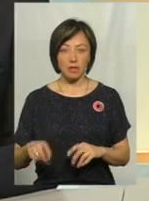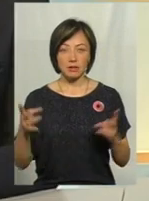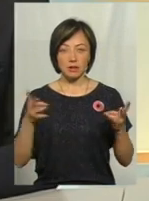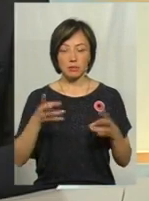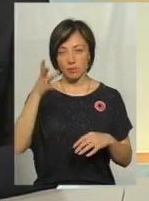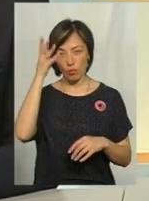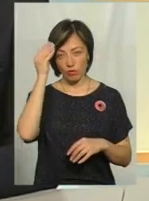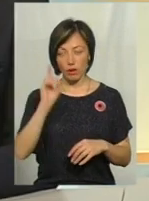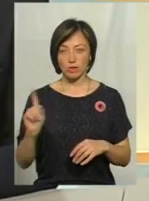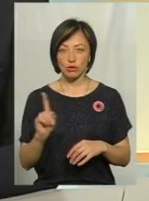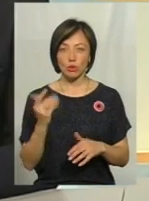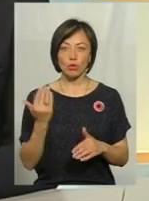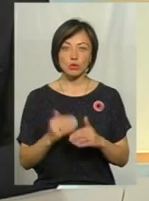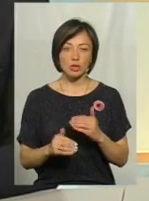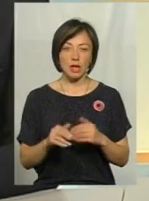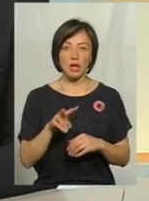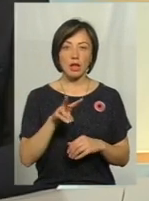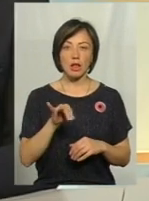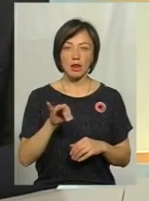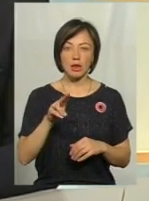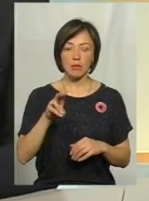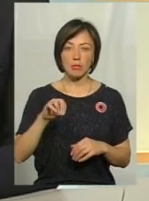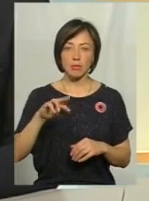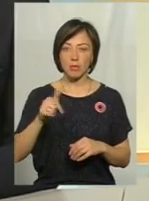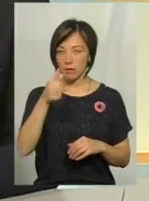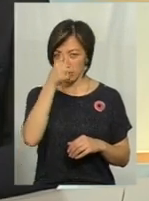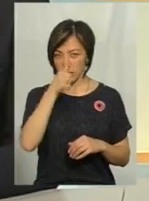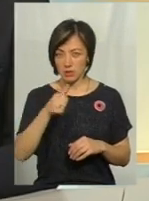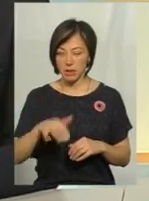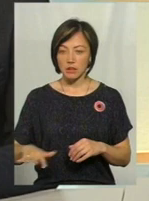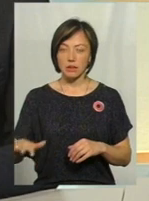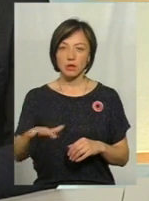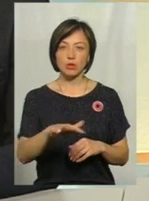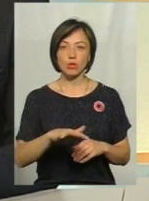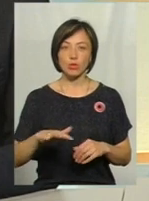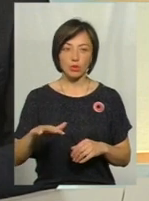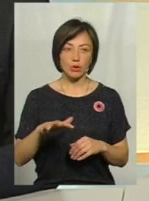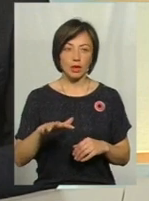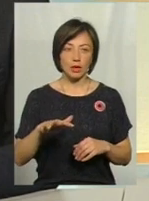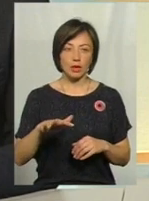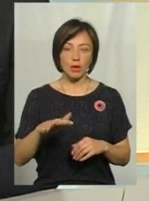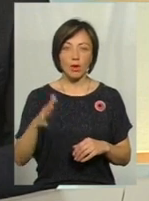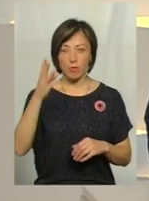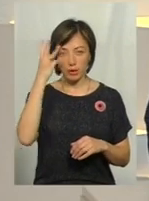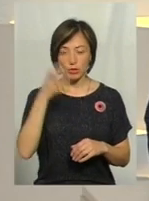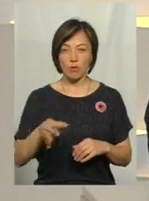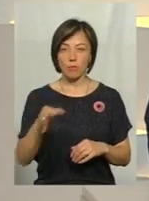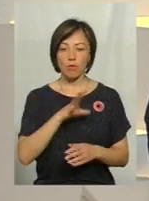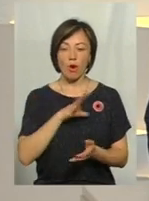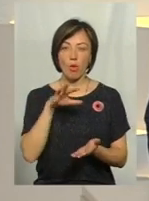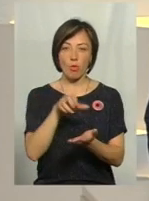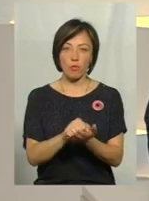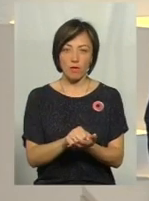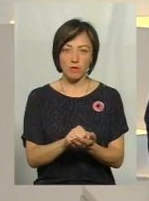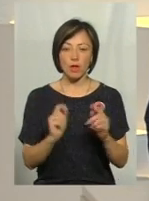вже в липні місяці у території Подільської області була окупована,